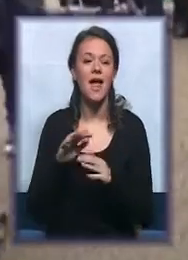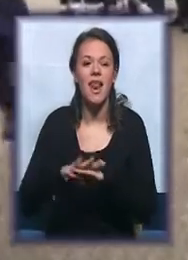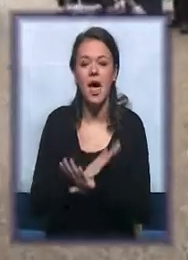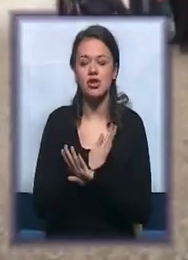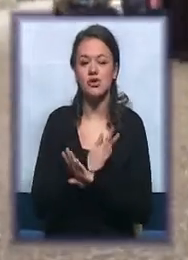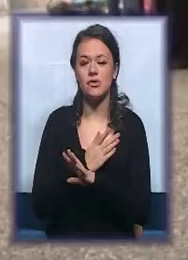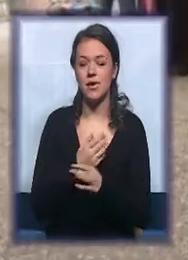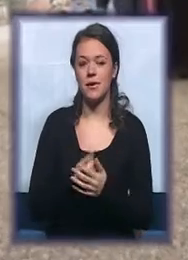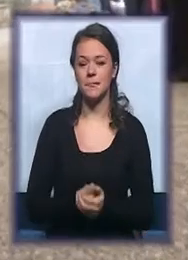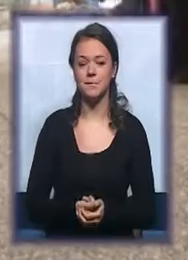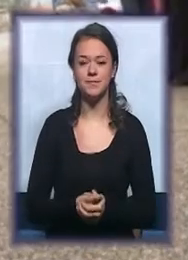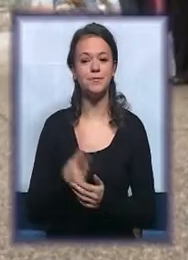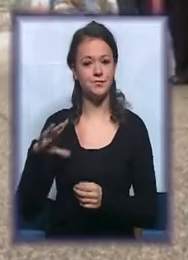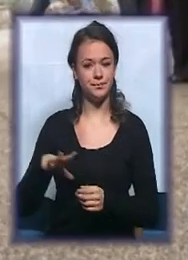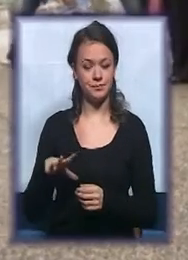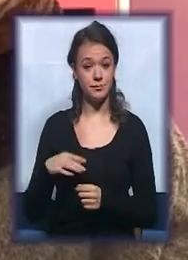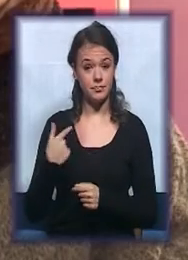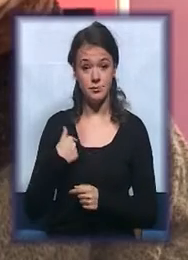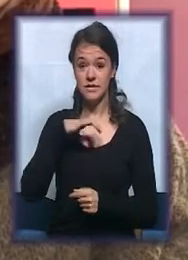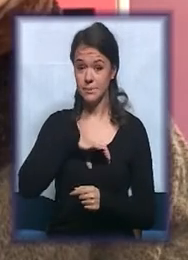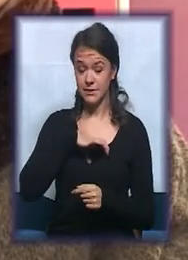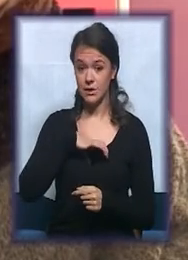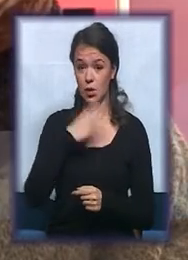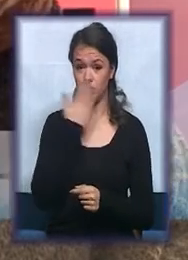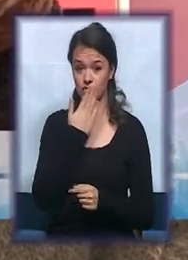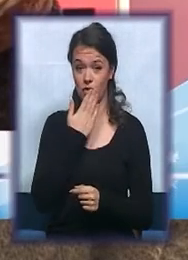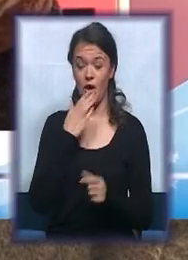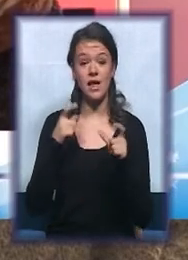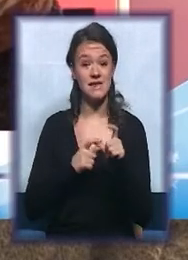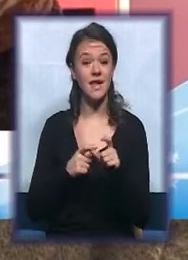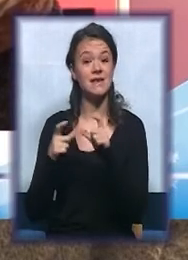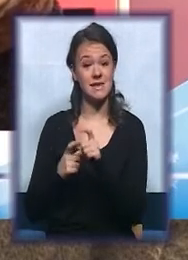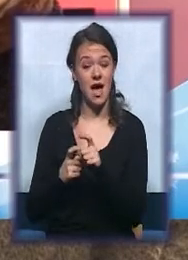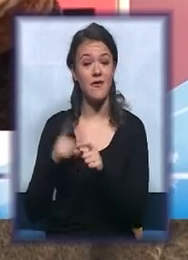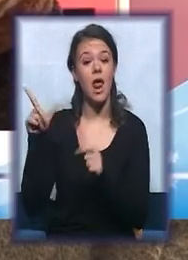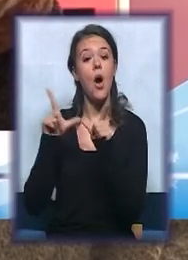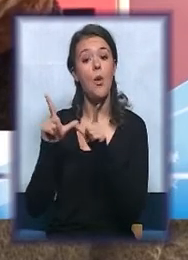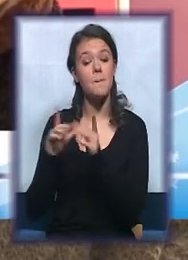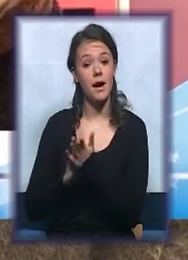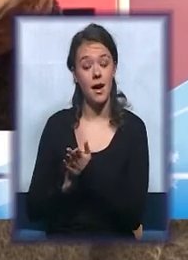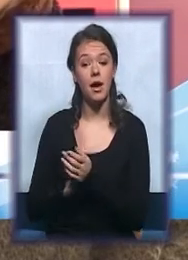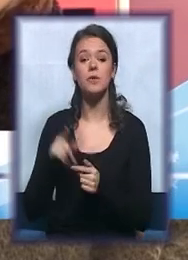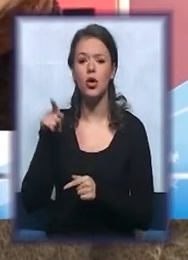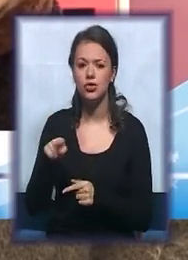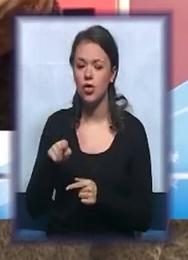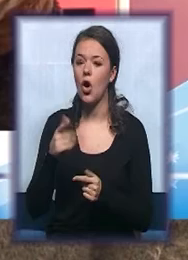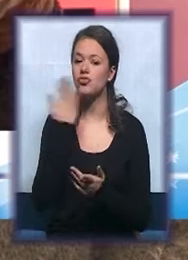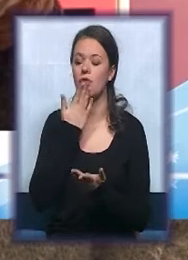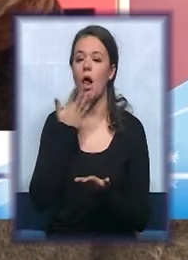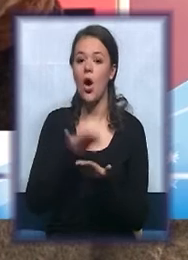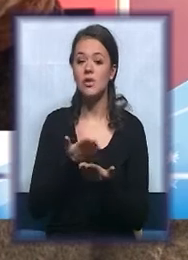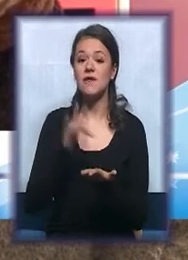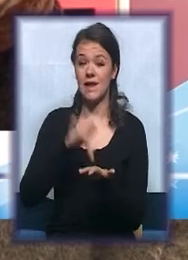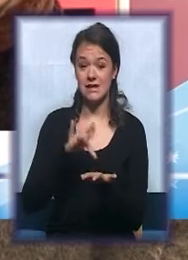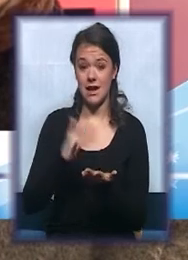Ja sam psiholog škole Sveti Sava na UMCI. To je, inače, škola za osnovno i srednje obrazovanje,